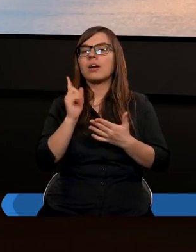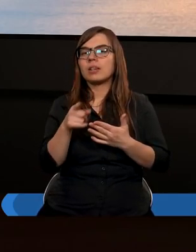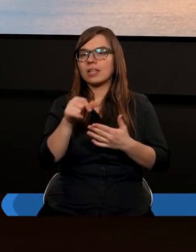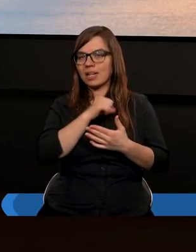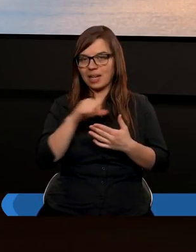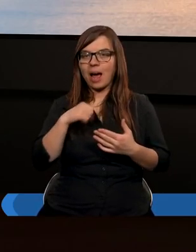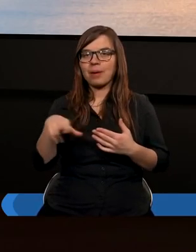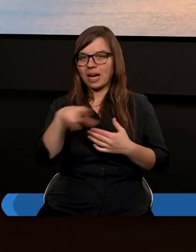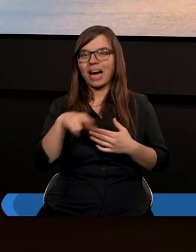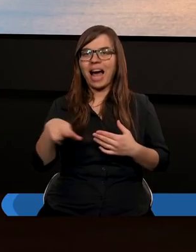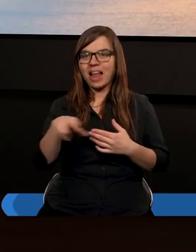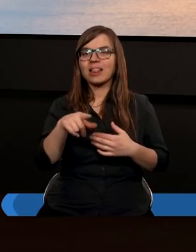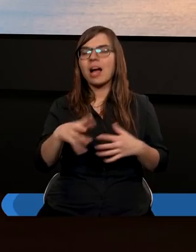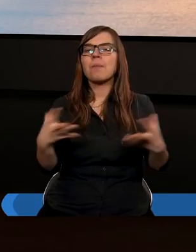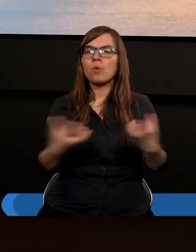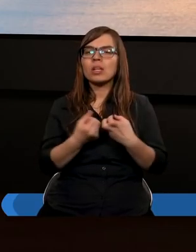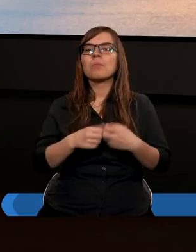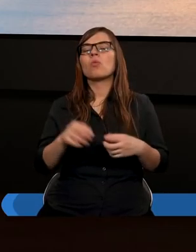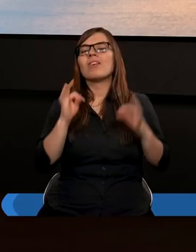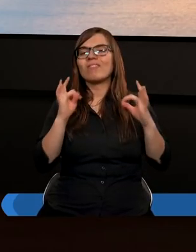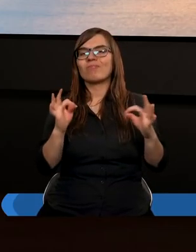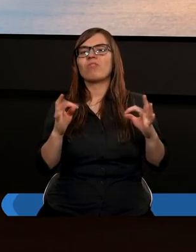podejmuje ważne decyzje.